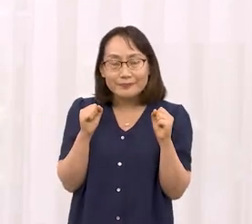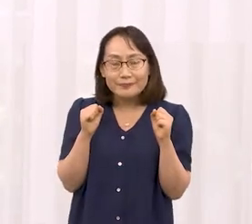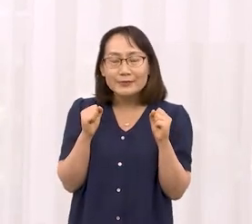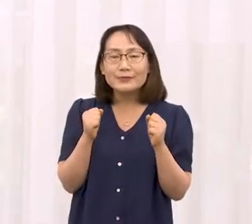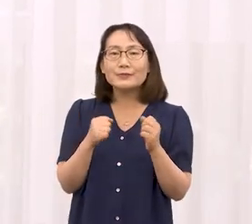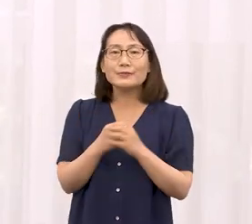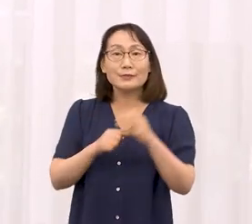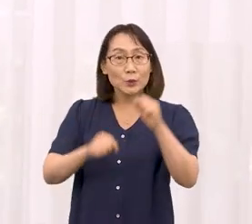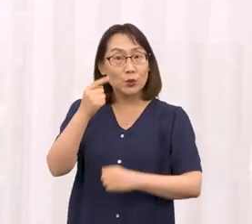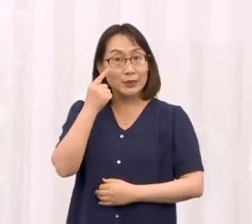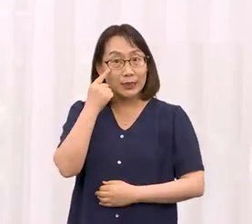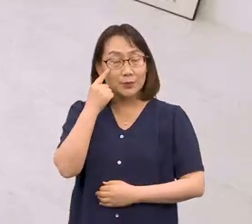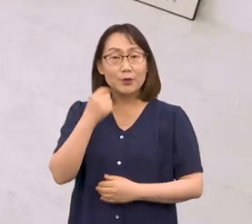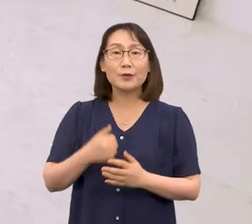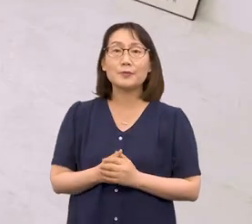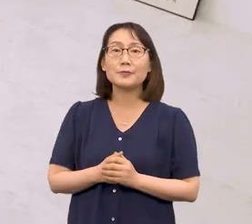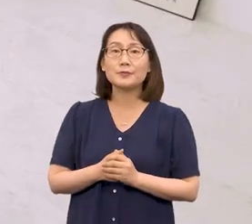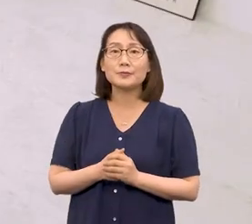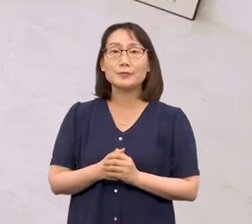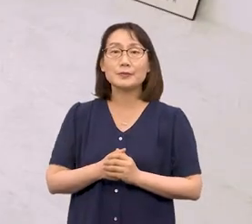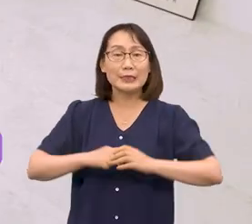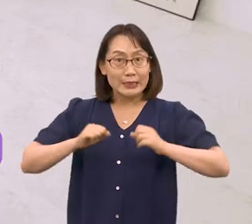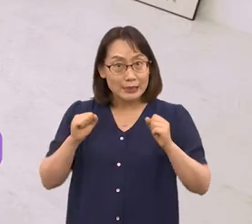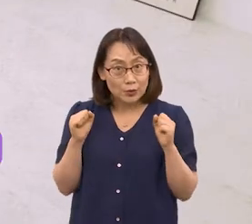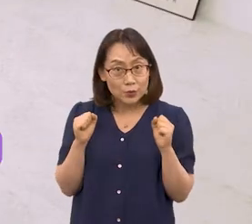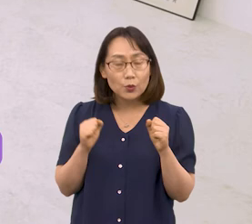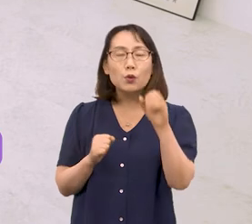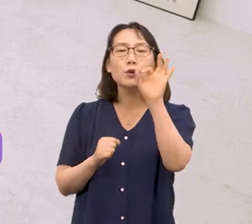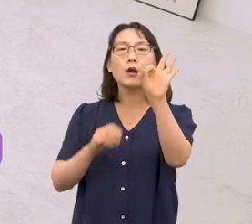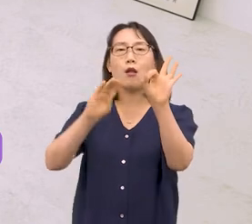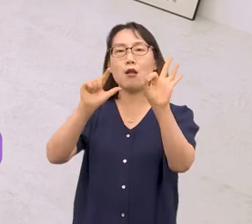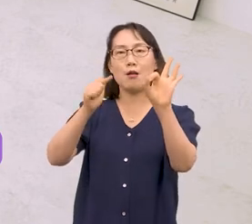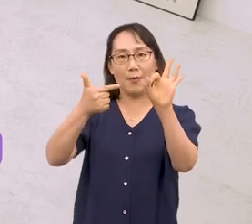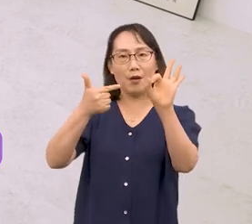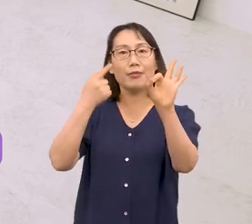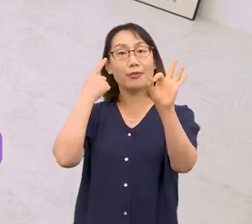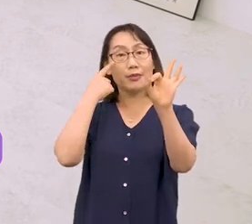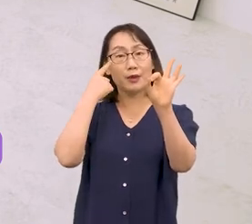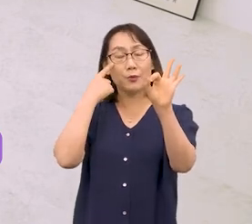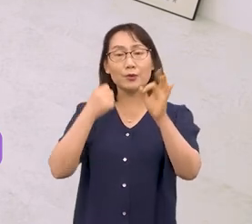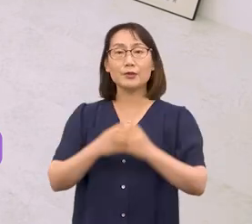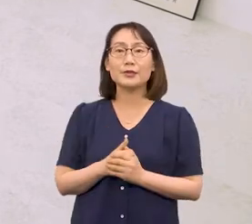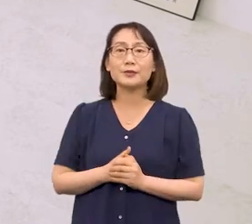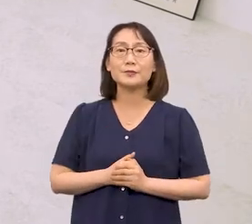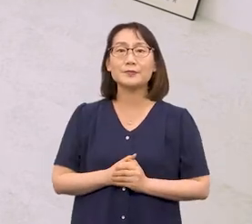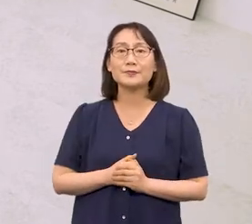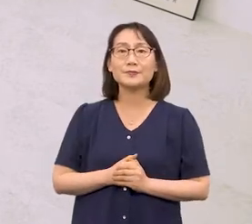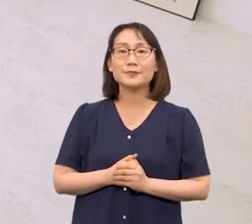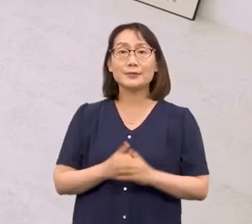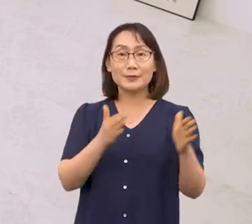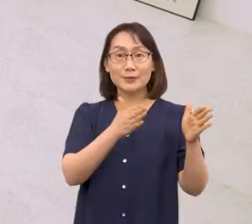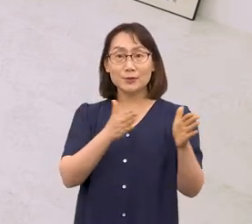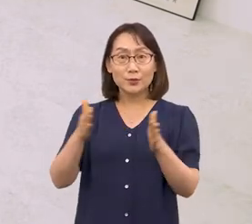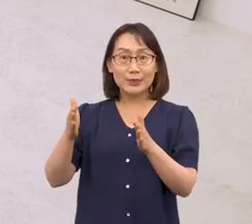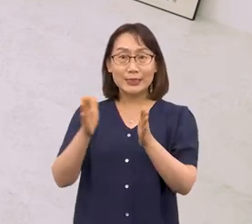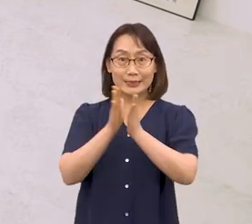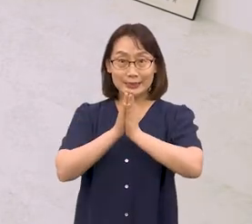진행해주시길 바랍니다. 이 동작도 총 10번 진행해보도록 하겠습니다. 준비